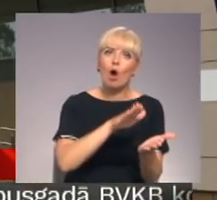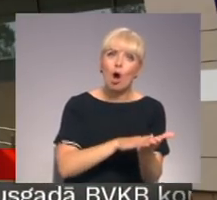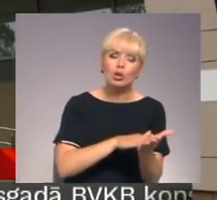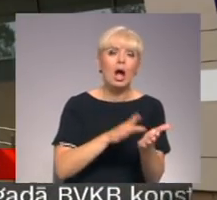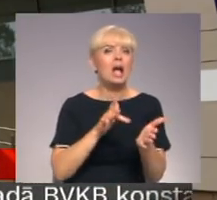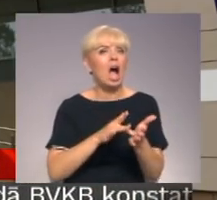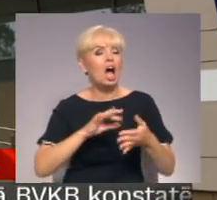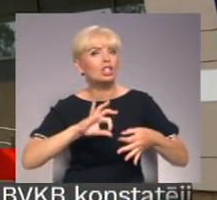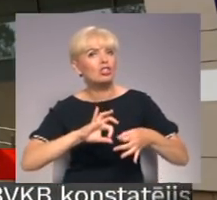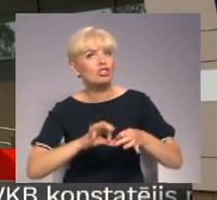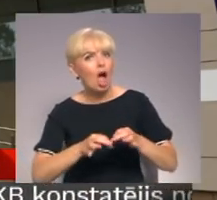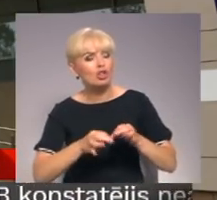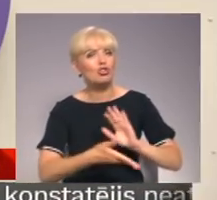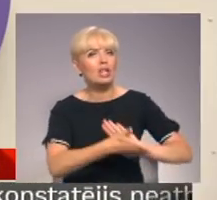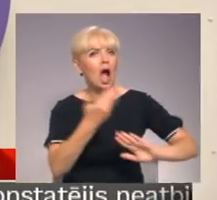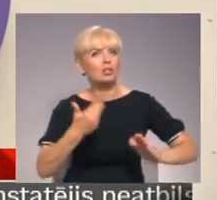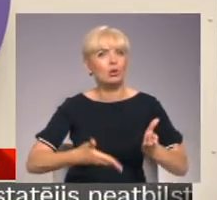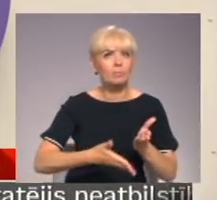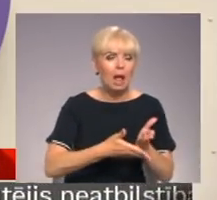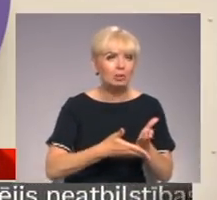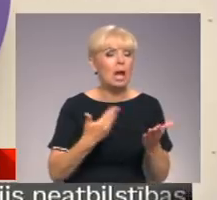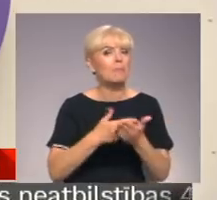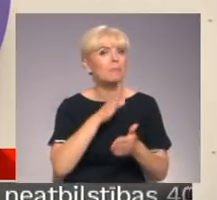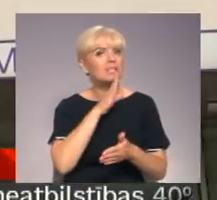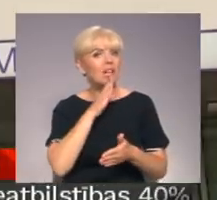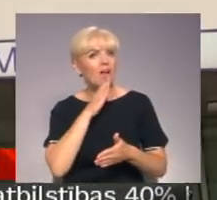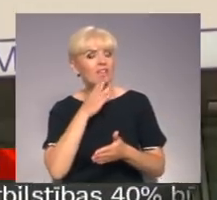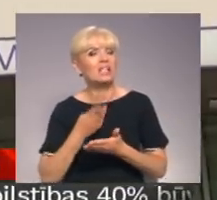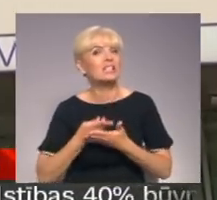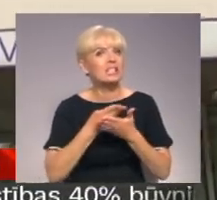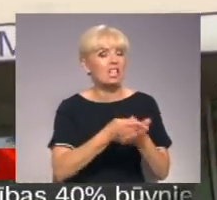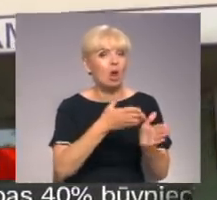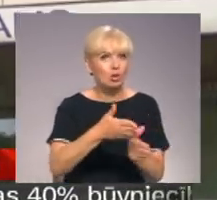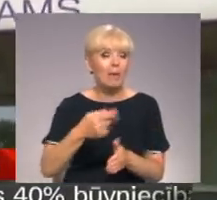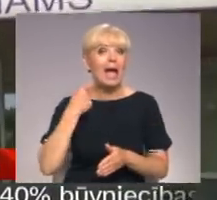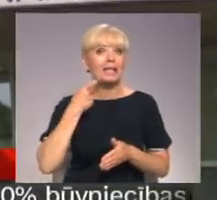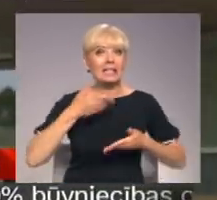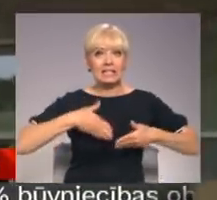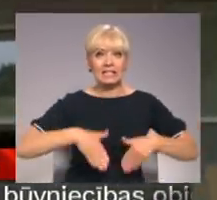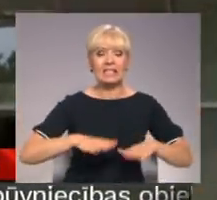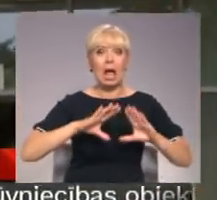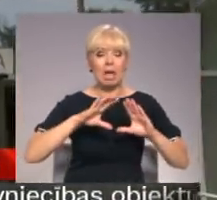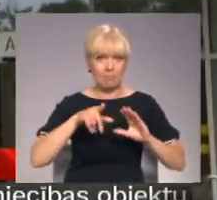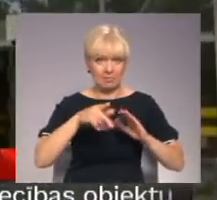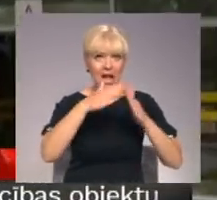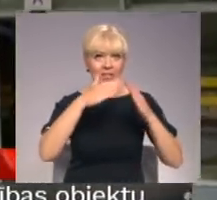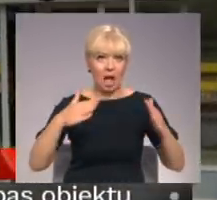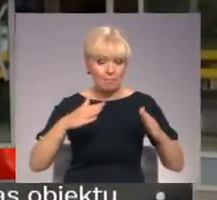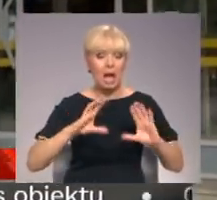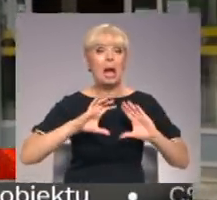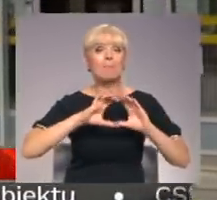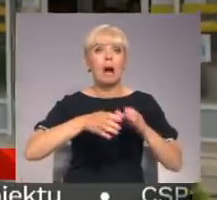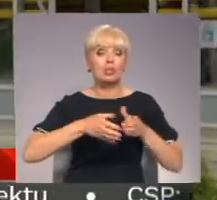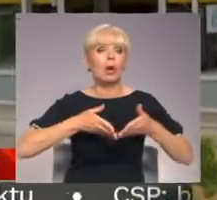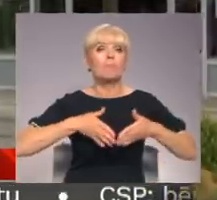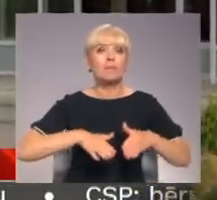sarežģījumiem jāsauca palīdzību un sievietijā nogādā stacionārā. Rīgas dzemdība namā, kur pasaulē nākaptu vēl trešā daļa